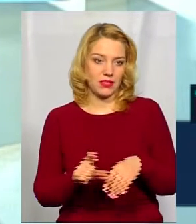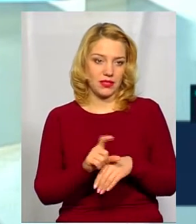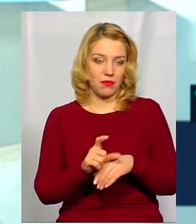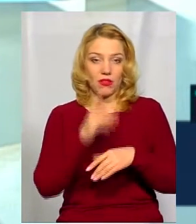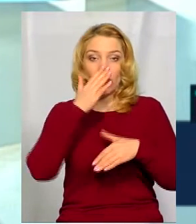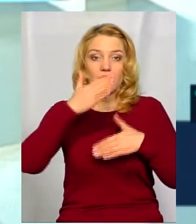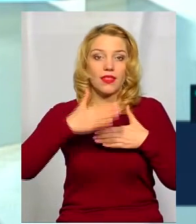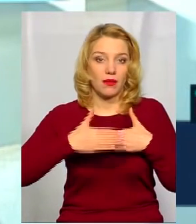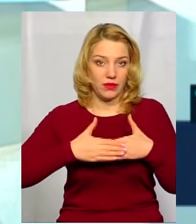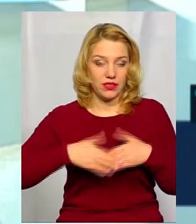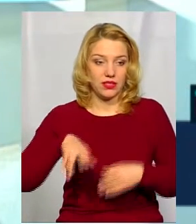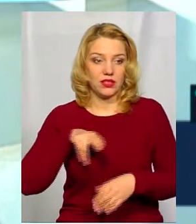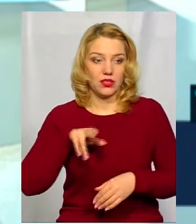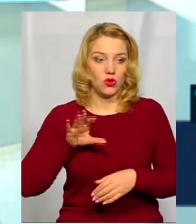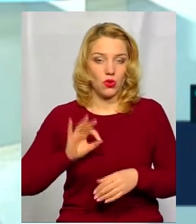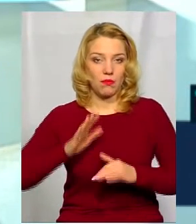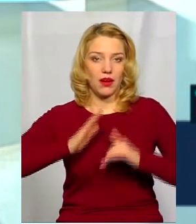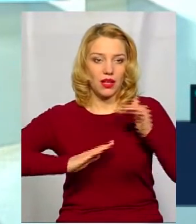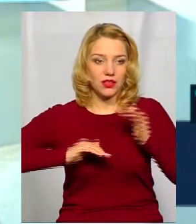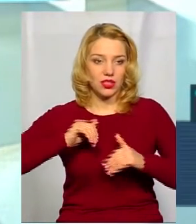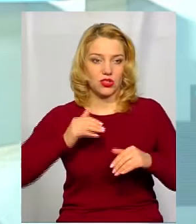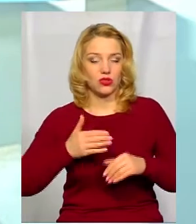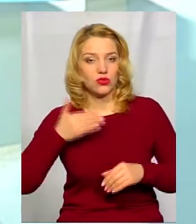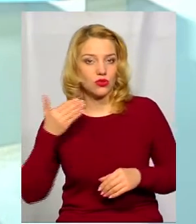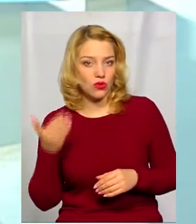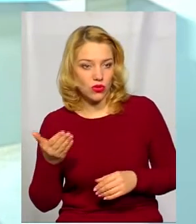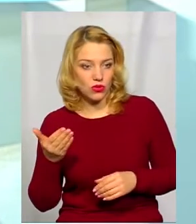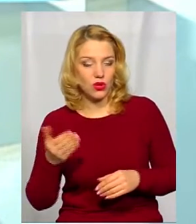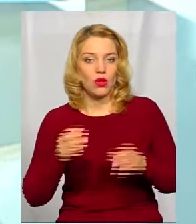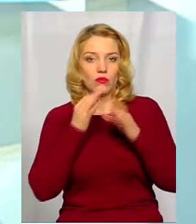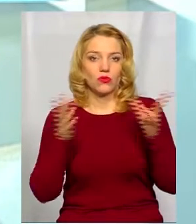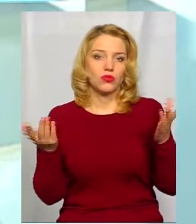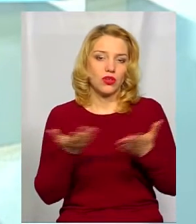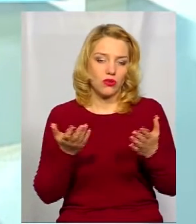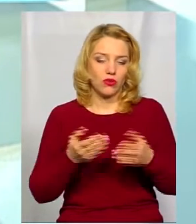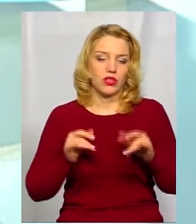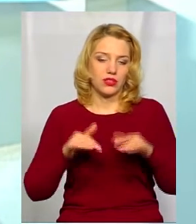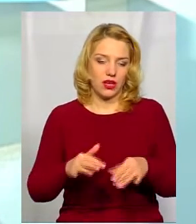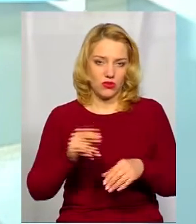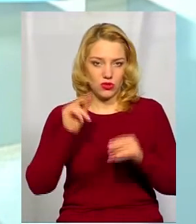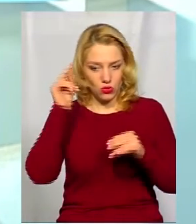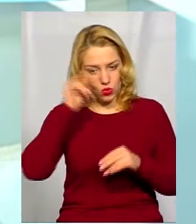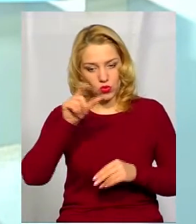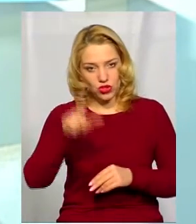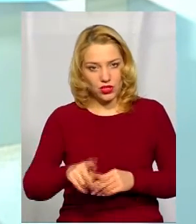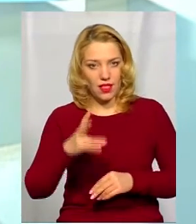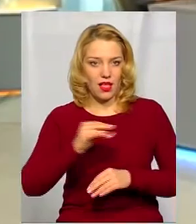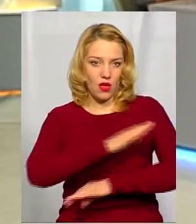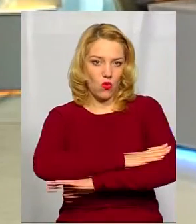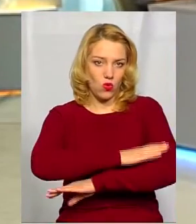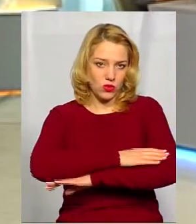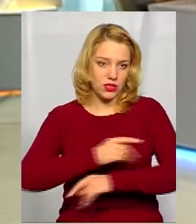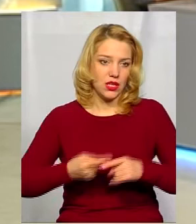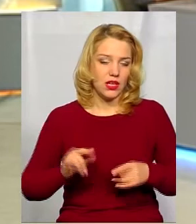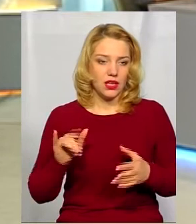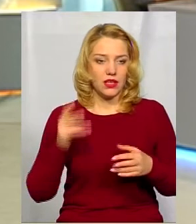набрализити до практичну сторону, відповідно, будь-якої діяльності учня на уроці. Давайте пригадаємо результати